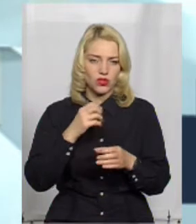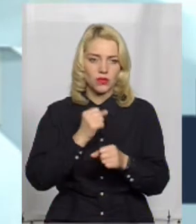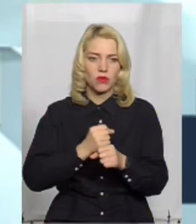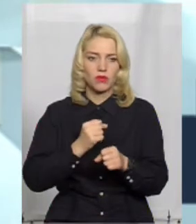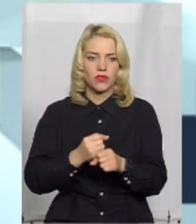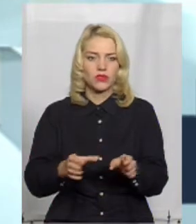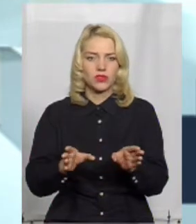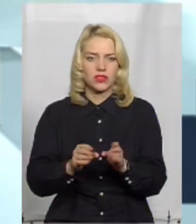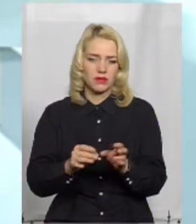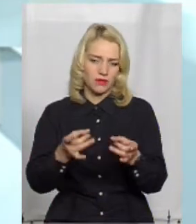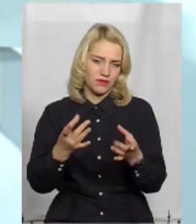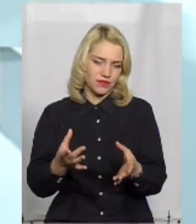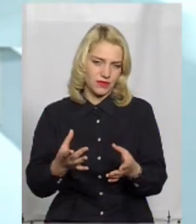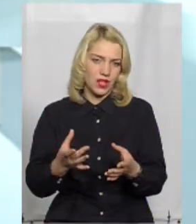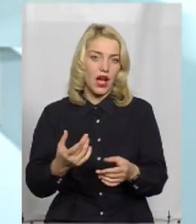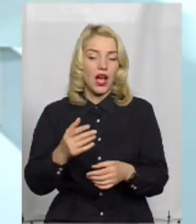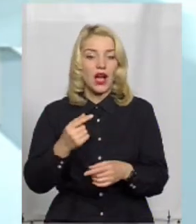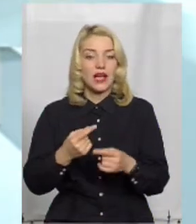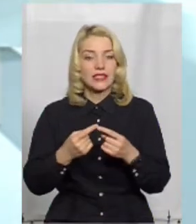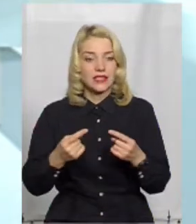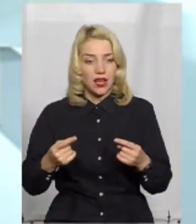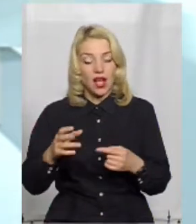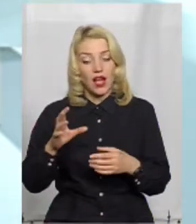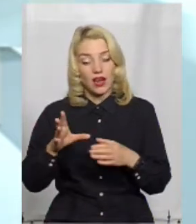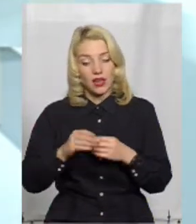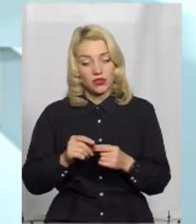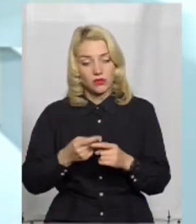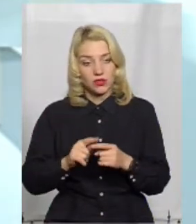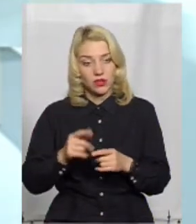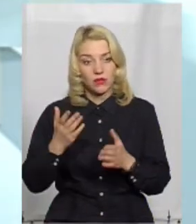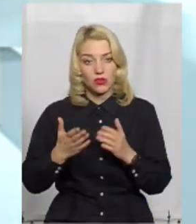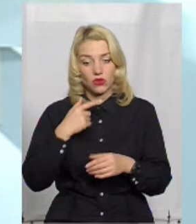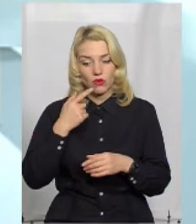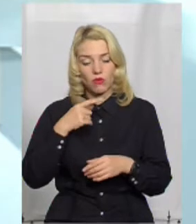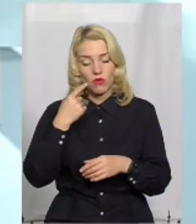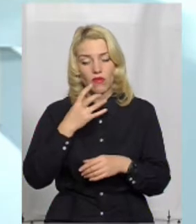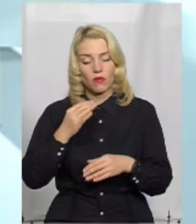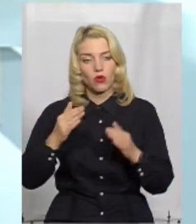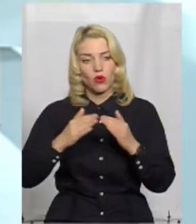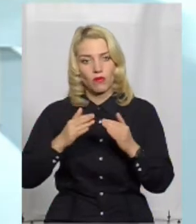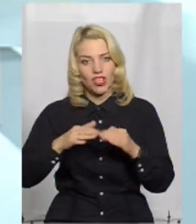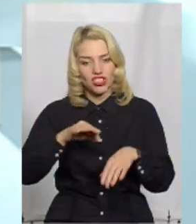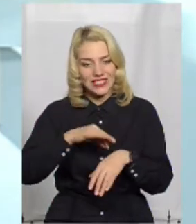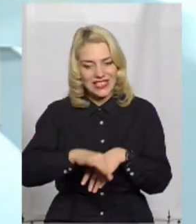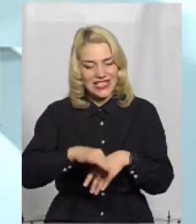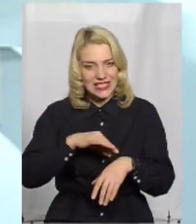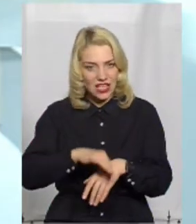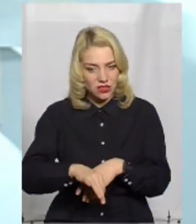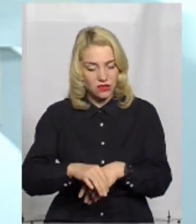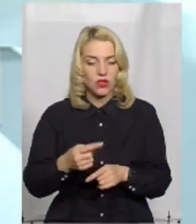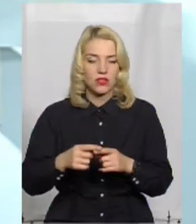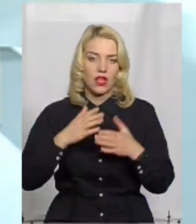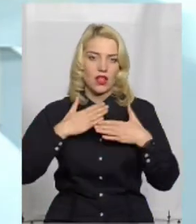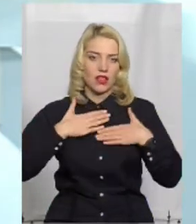ними чисто превентивний захід. Разом з тим, якщо це вже йде мова про домашнє насильство, це вже наша робота, це вже парафія поліції